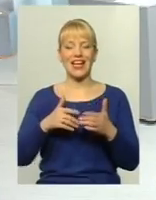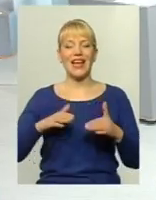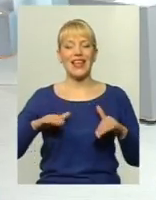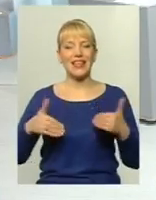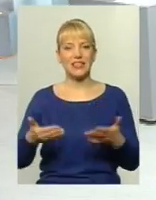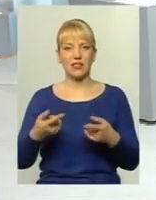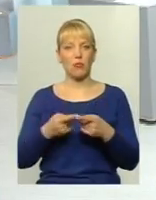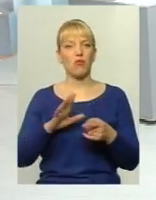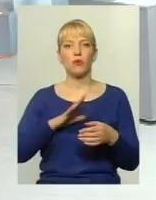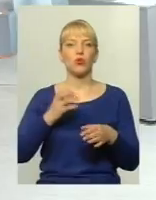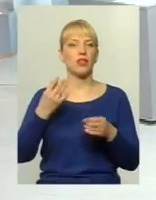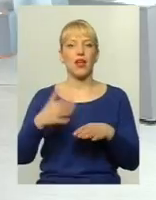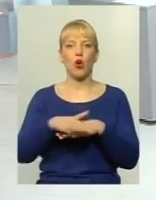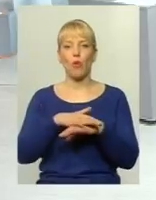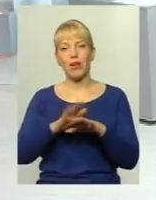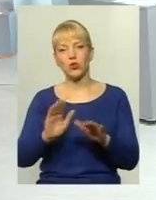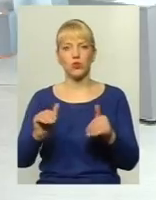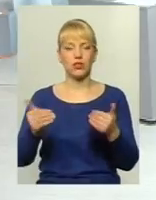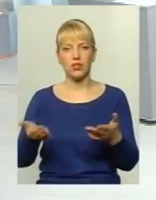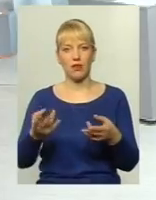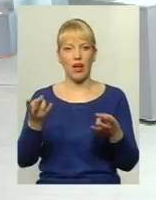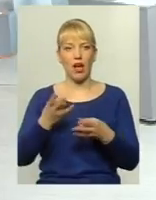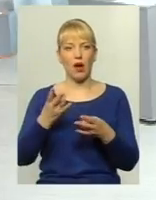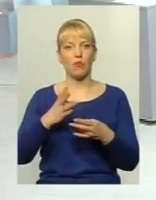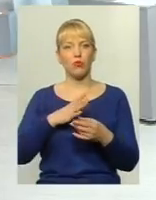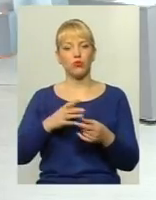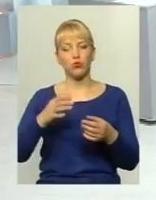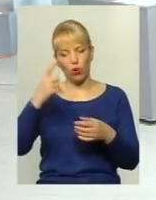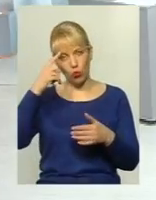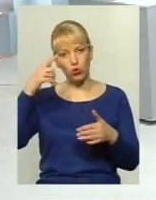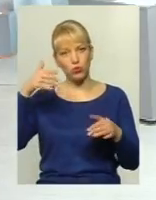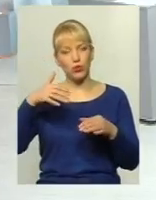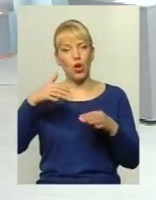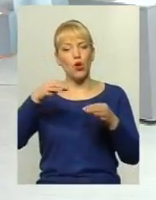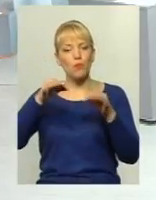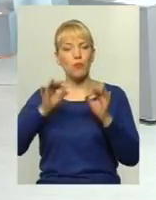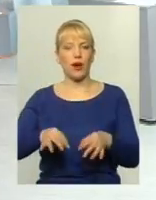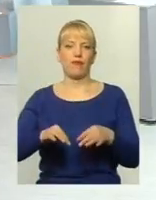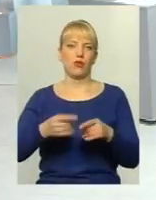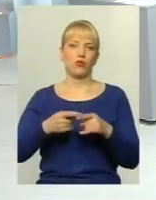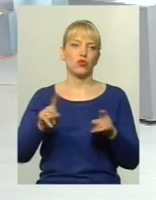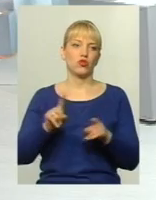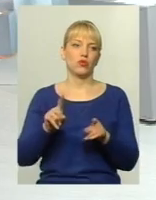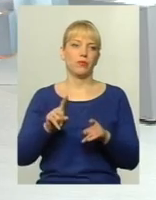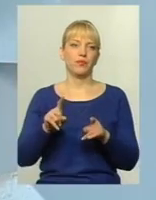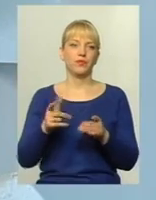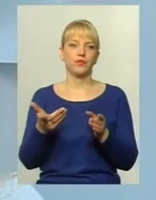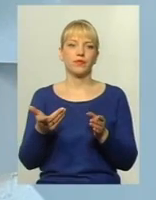громадською ініціативою, а може бути слушною, розумною і правильною. Якщо ми виступаємо за якесь